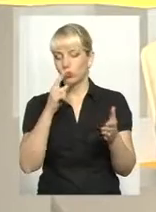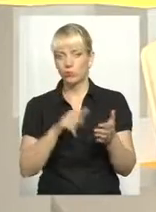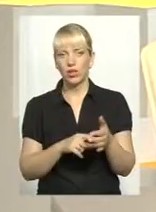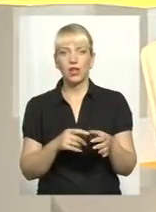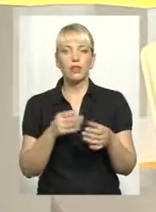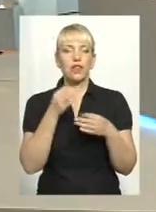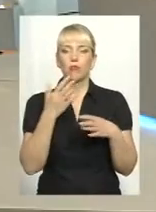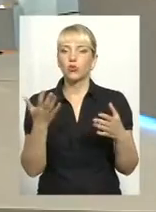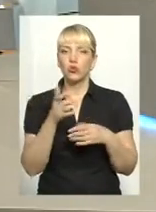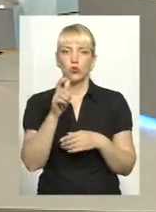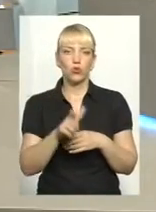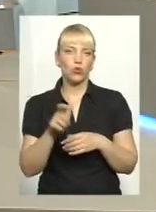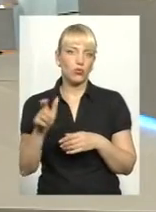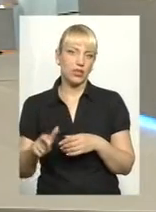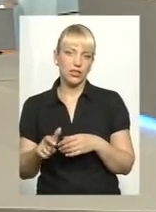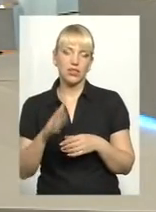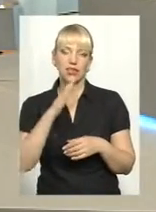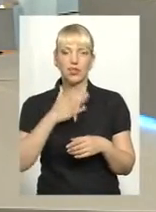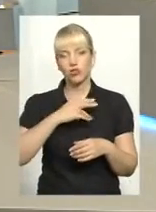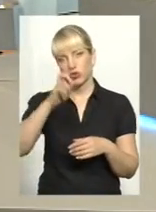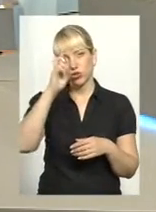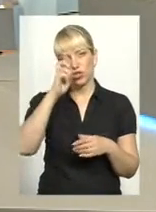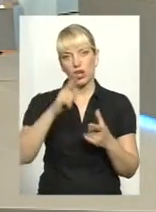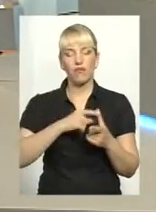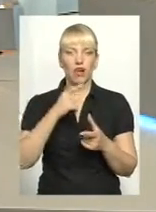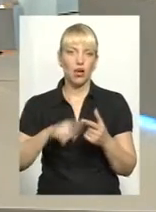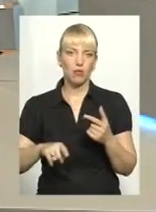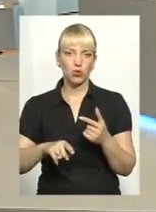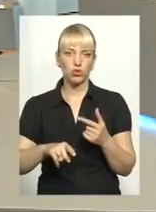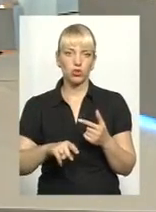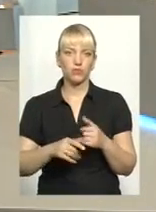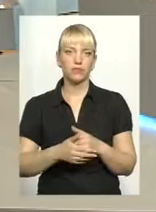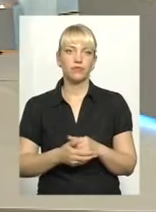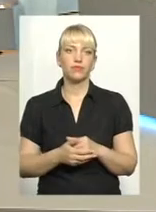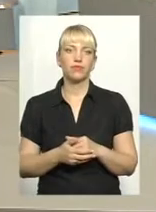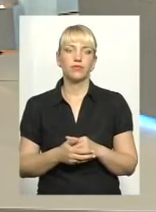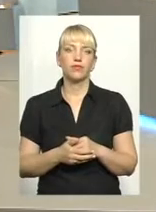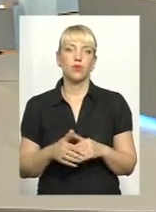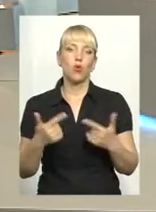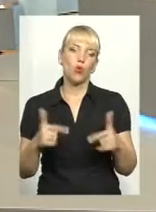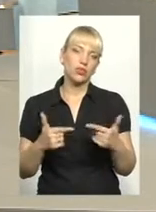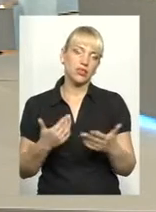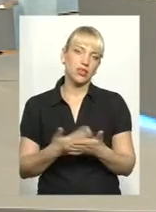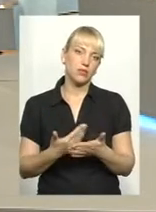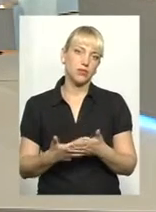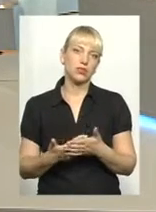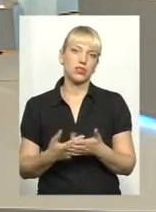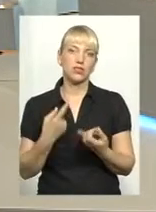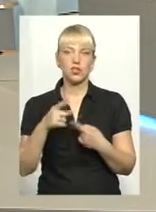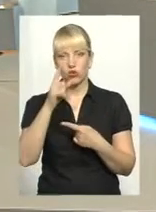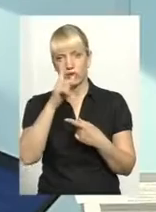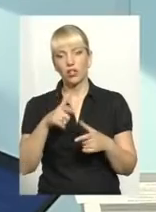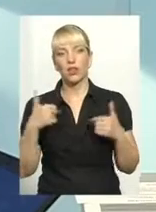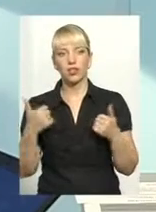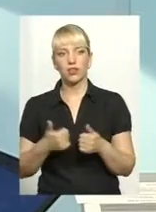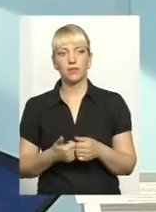будь-якого громадянина нашої держави або ж гості, скажімо, з іншої країни?